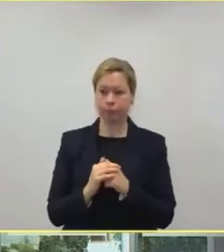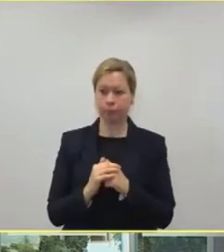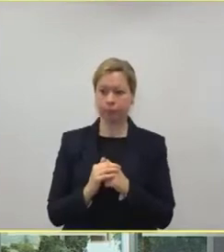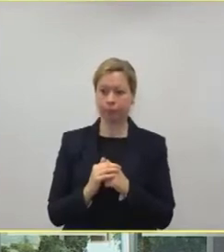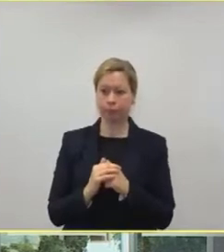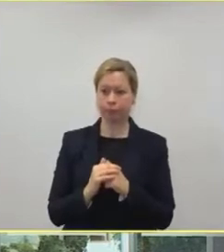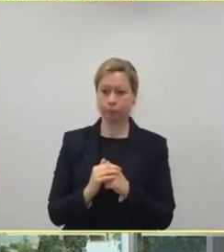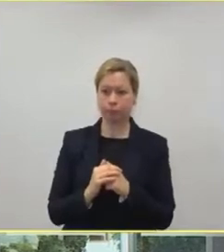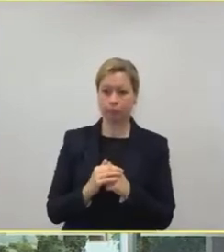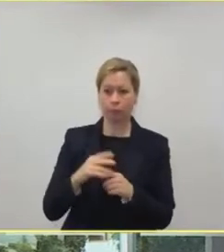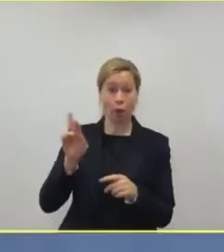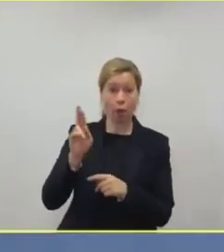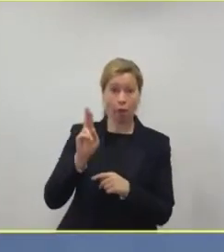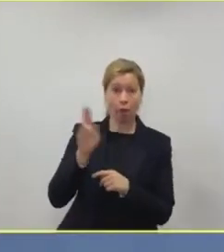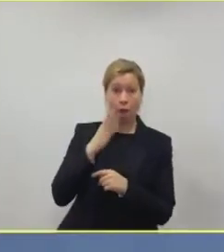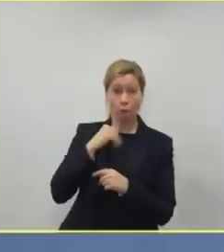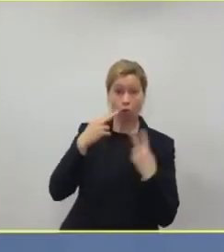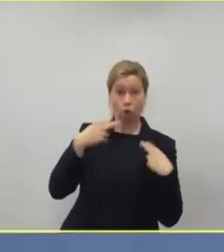Wer startet?